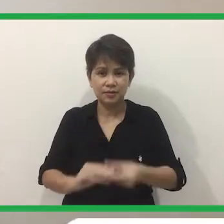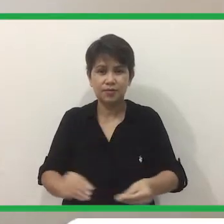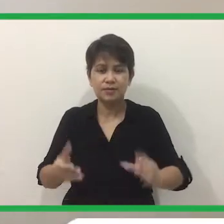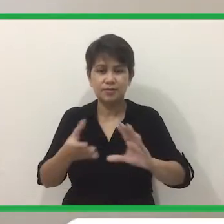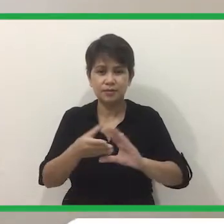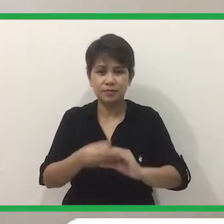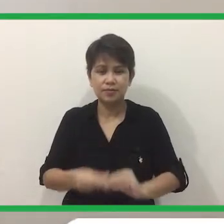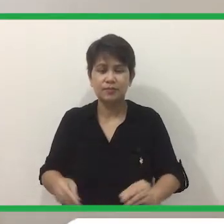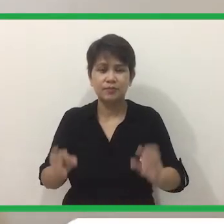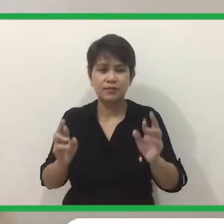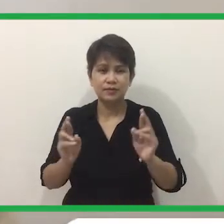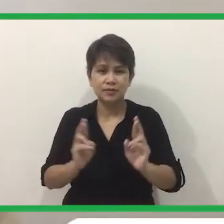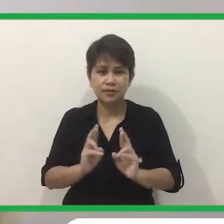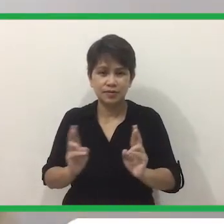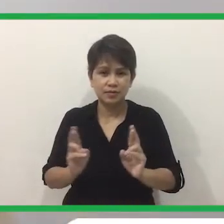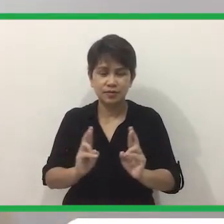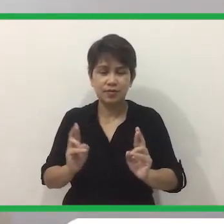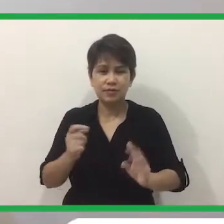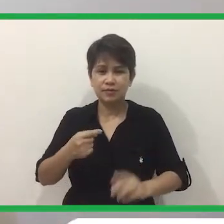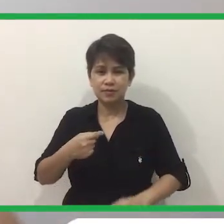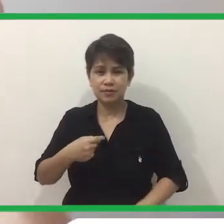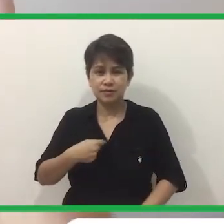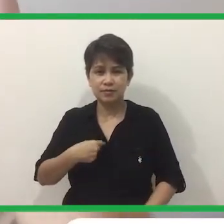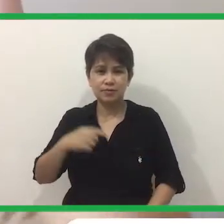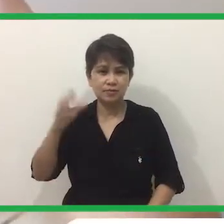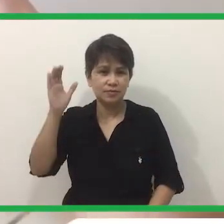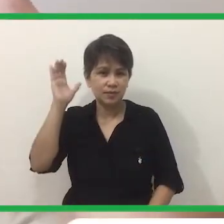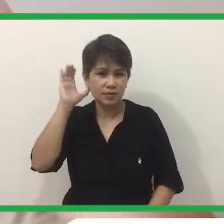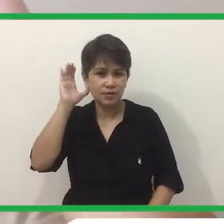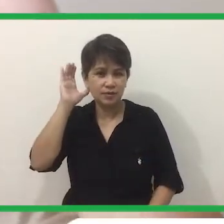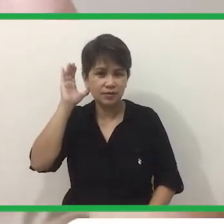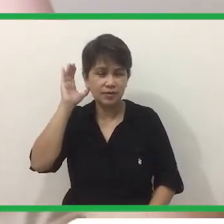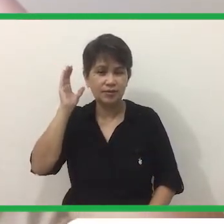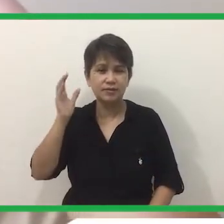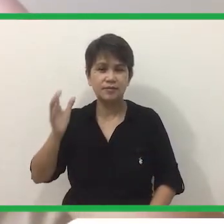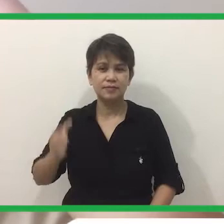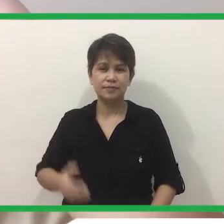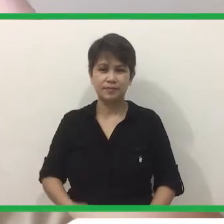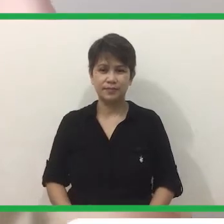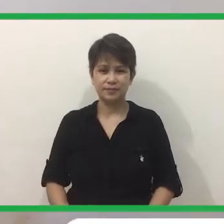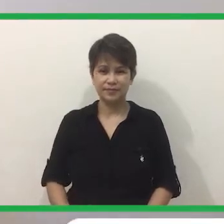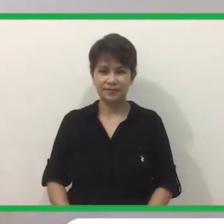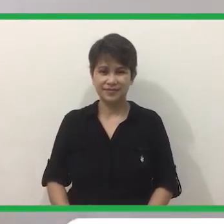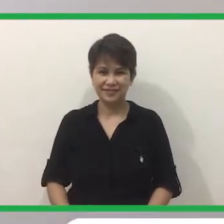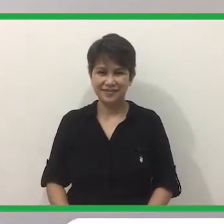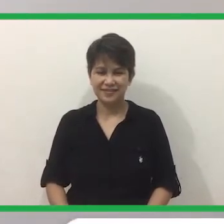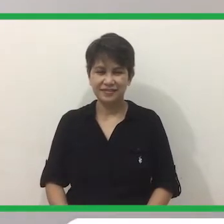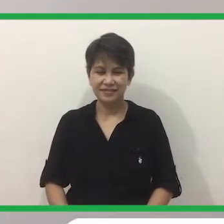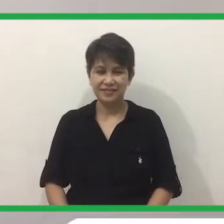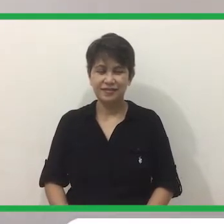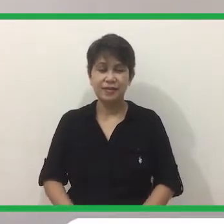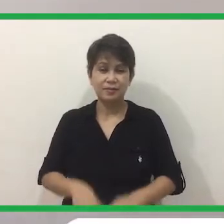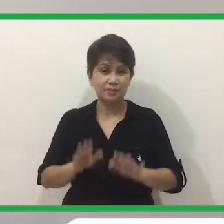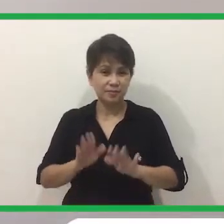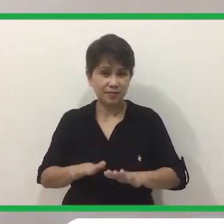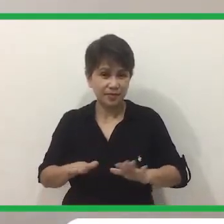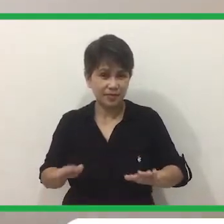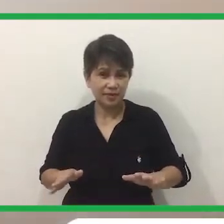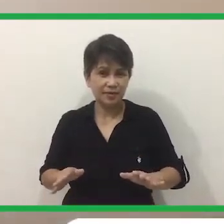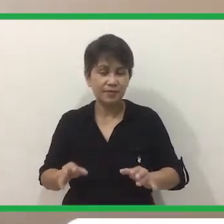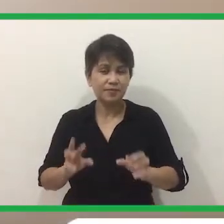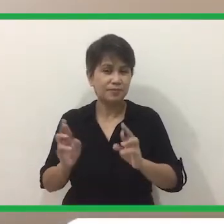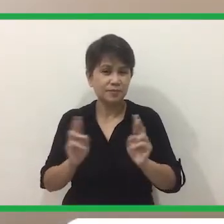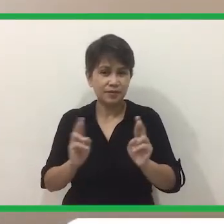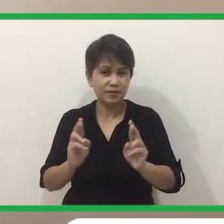Oras na ng kwentuhan, handa na akong makinig. Ayan, mga bata,